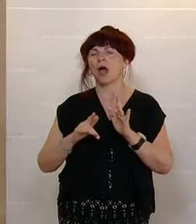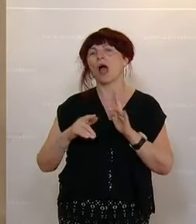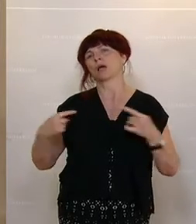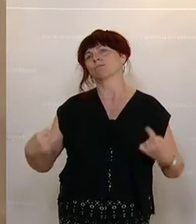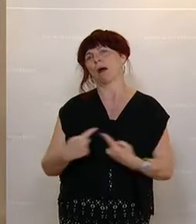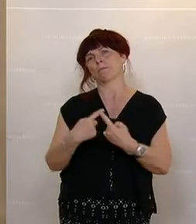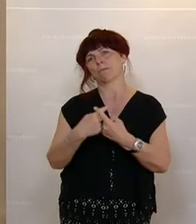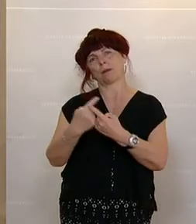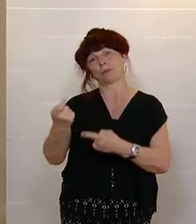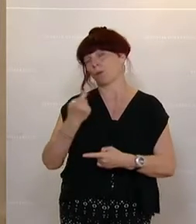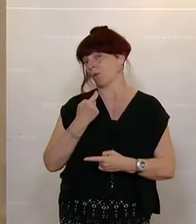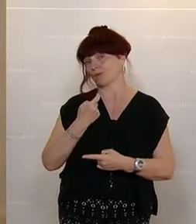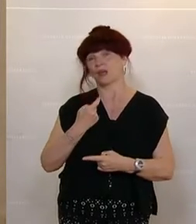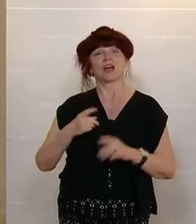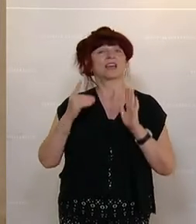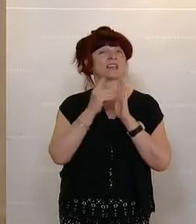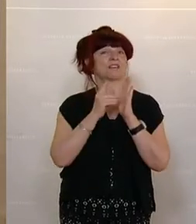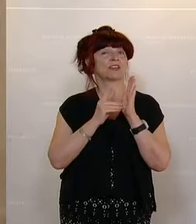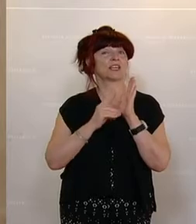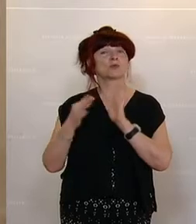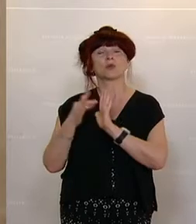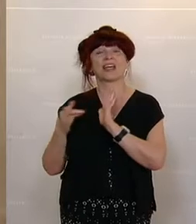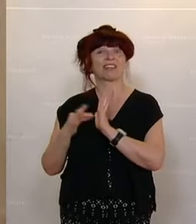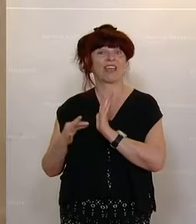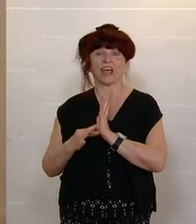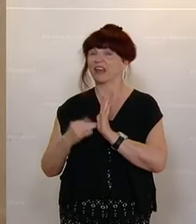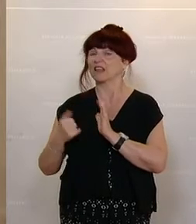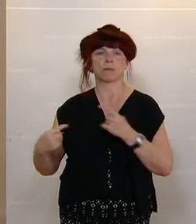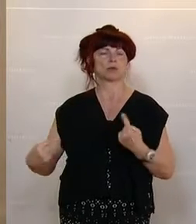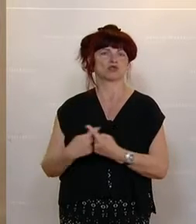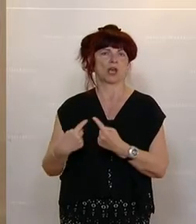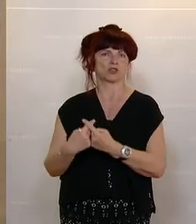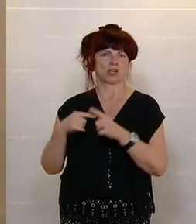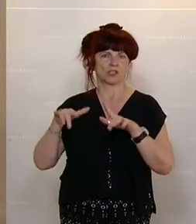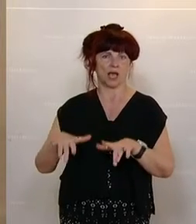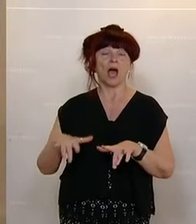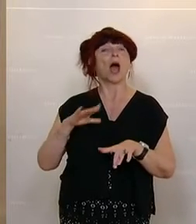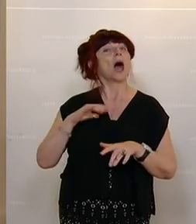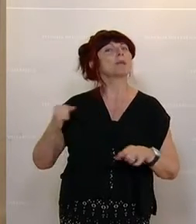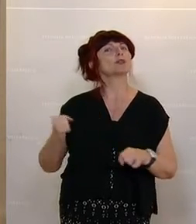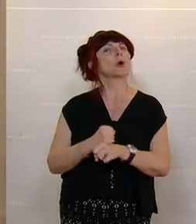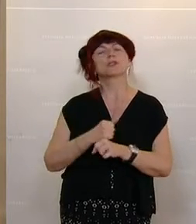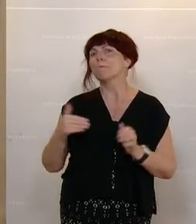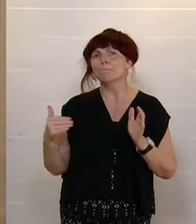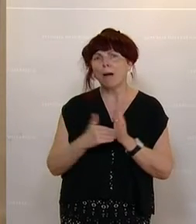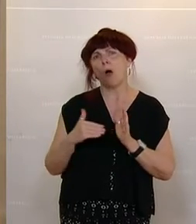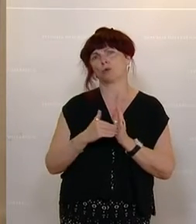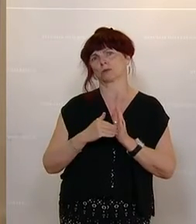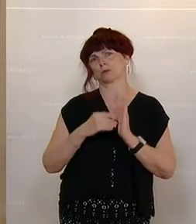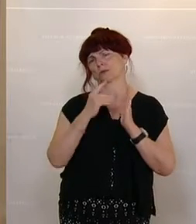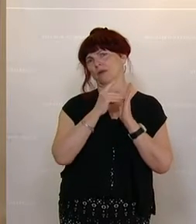Definitionen und Kriterien scheiden sich immer die Geister. Trotzdem benötigt es diese Definitionen.